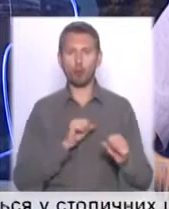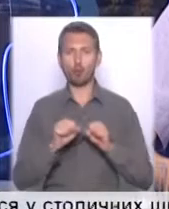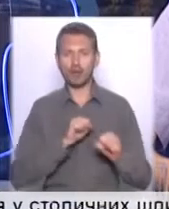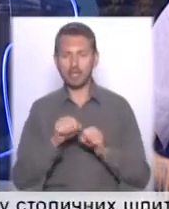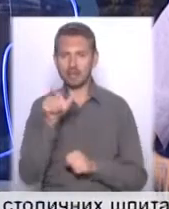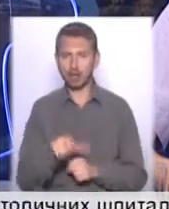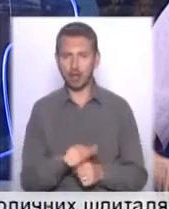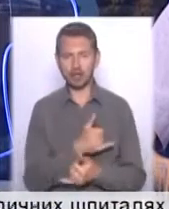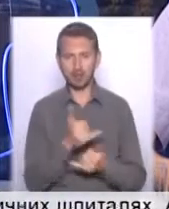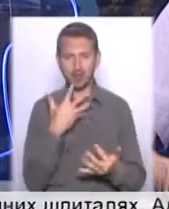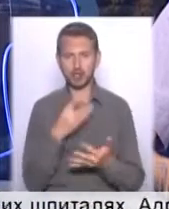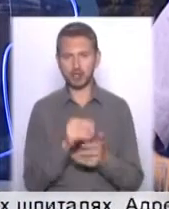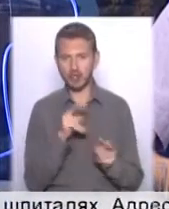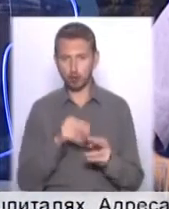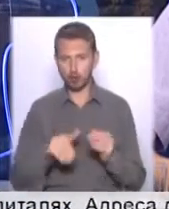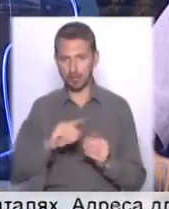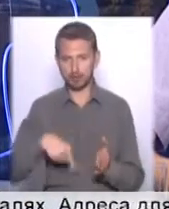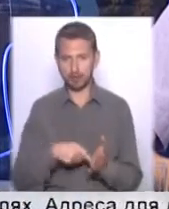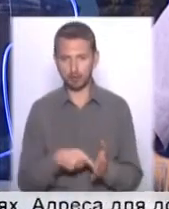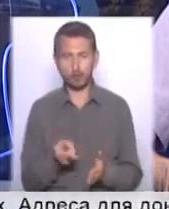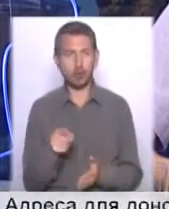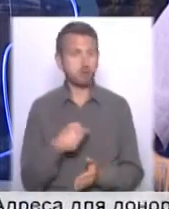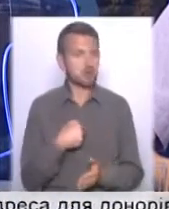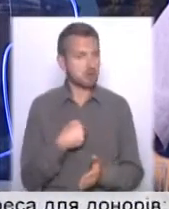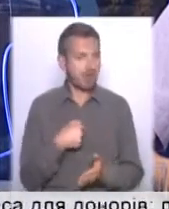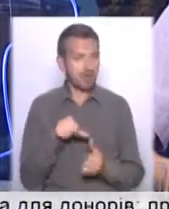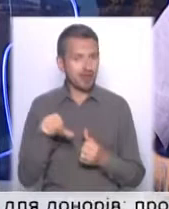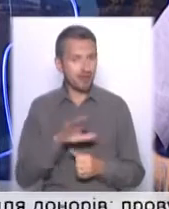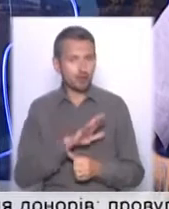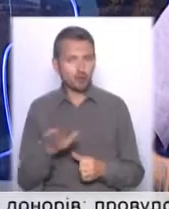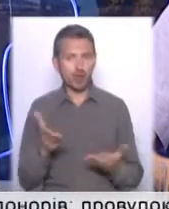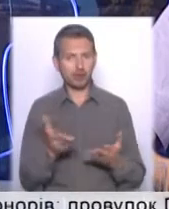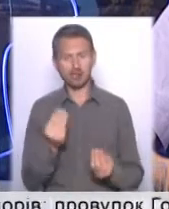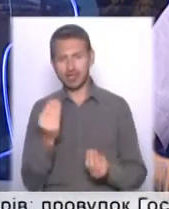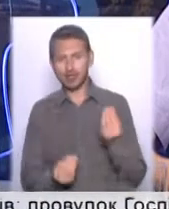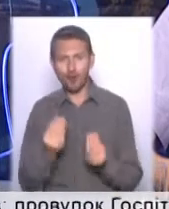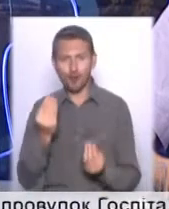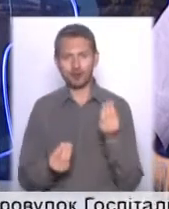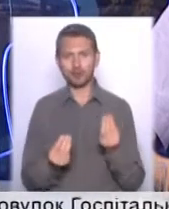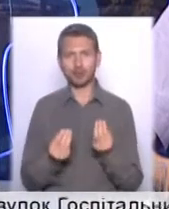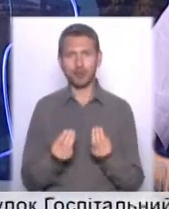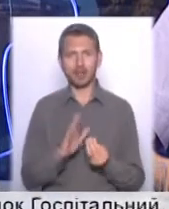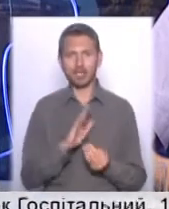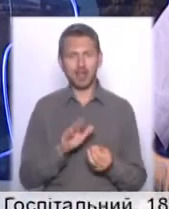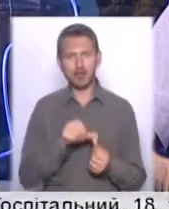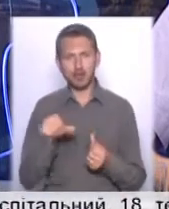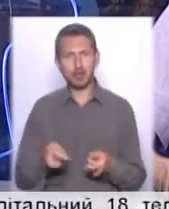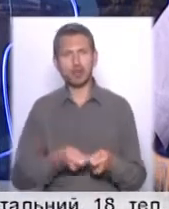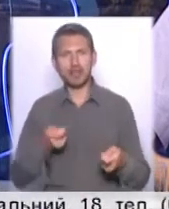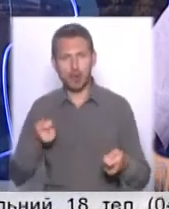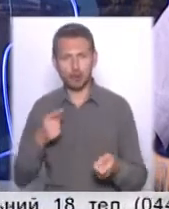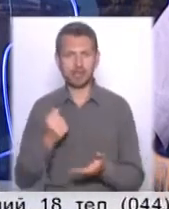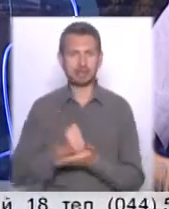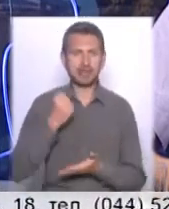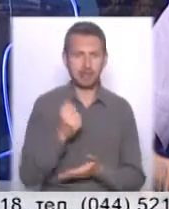забезпечити свій контроль над містом. І тому я ще тут не виключаю якихось певних ігор, і не виключаю затягування з призначення Клічко